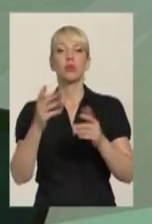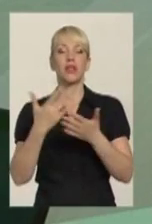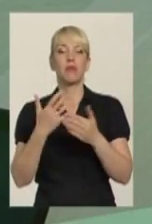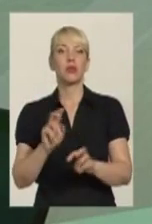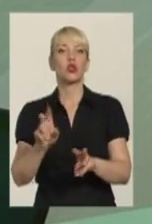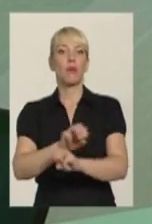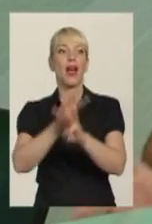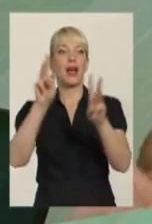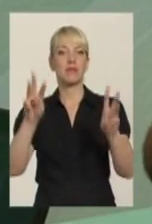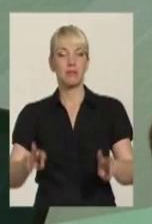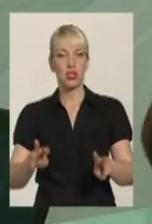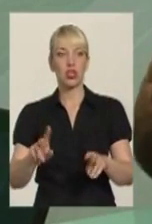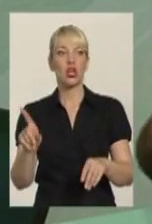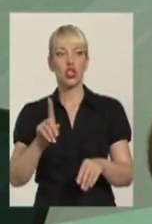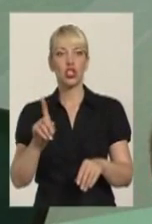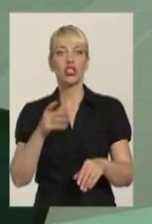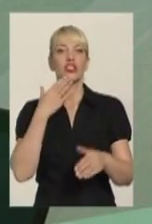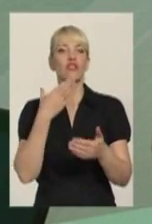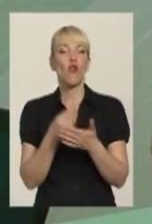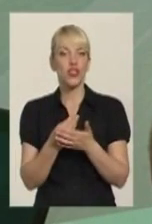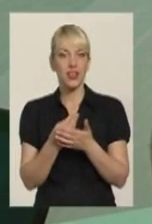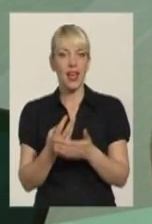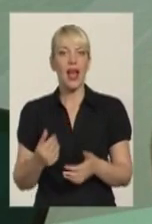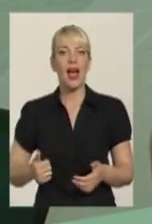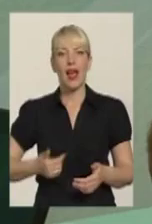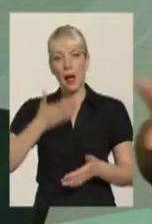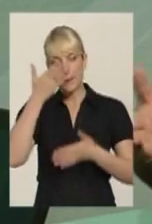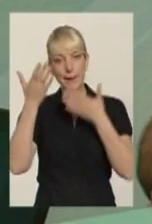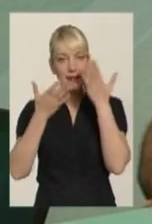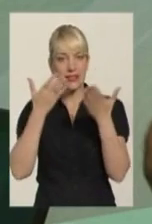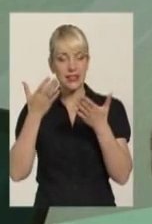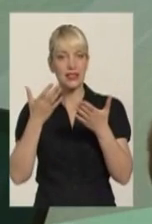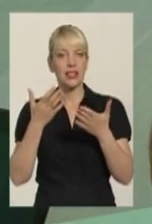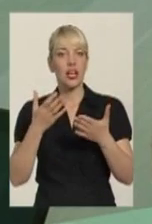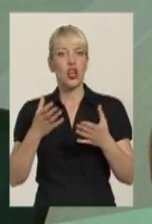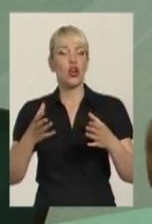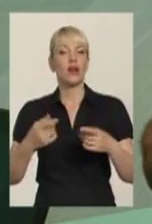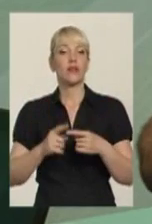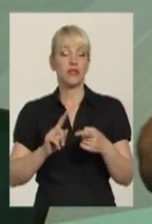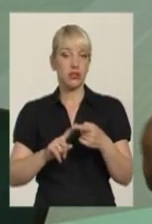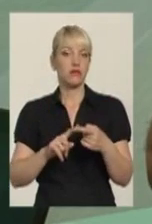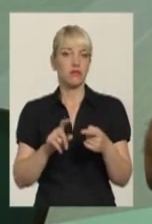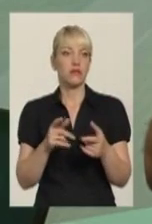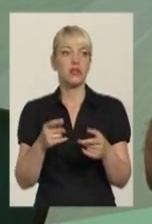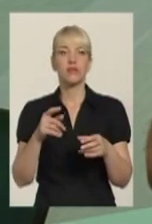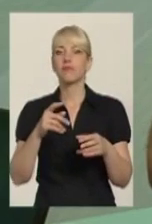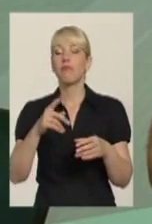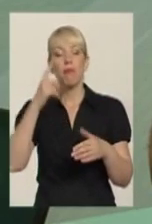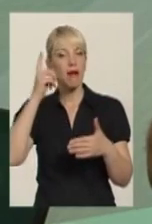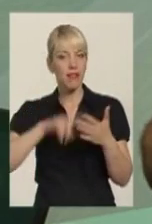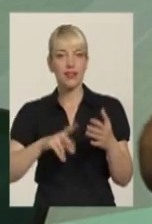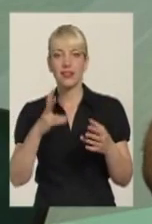удовлетворити свої амбиції, може спекулировати цим. А так, на бытовому уровні, поверьте,